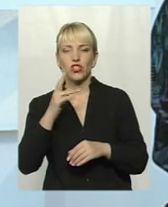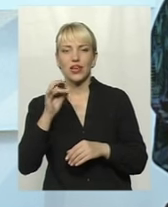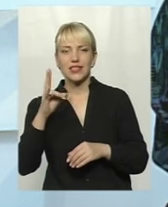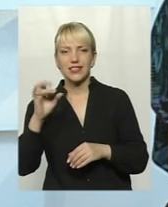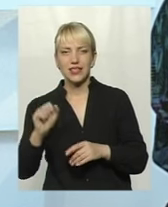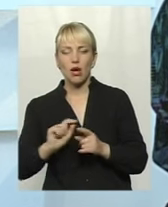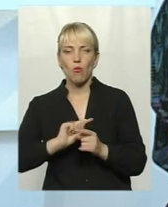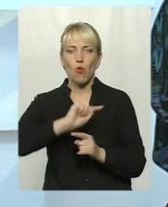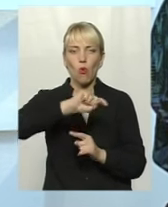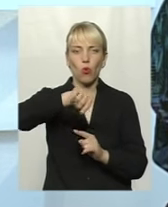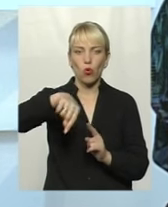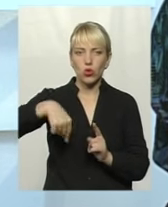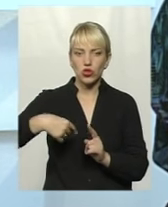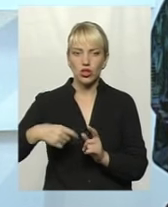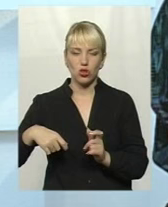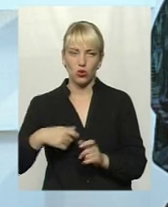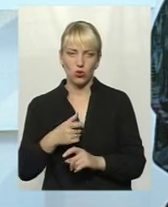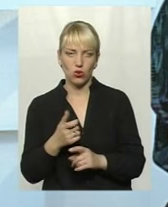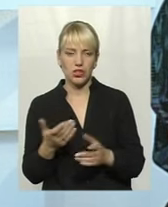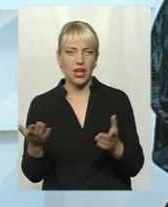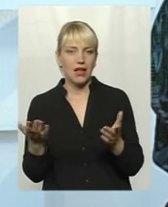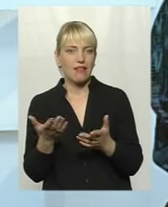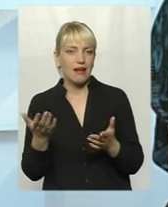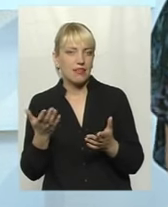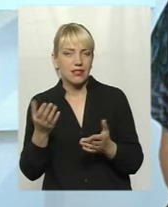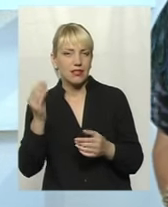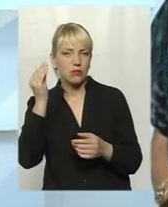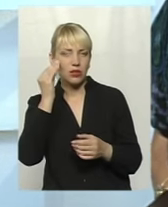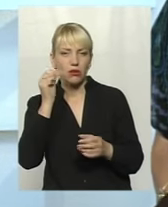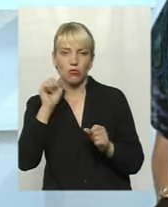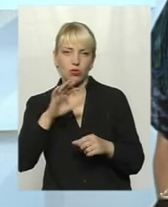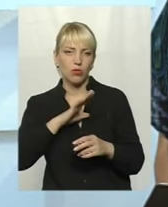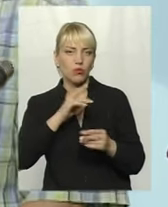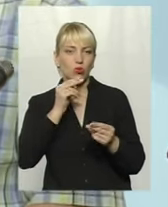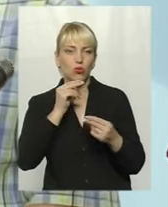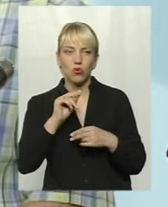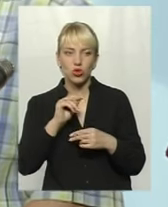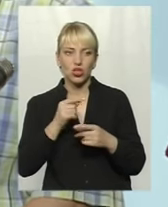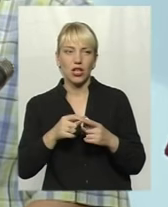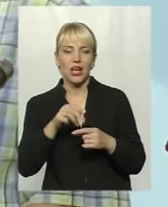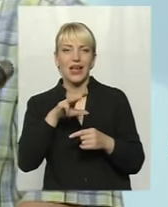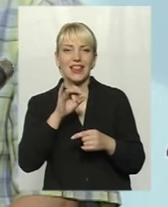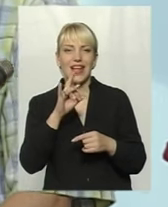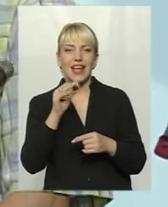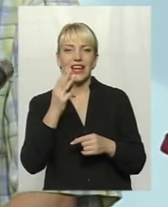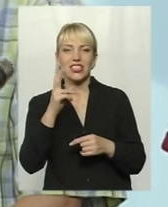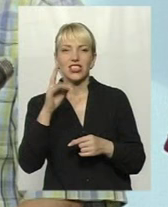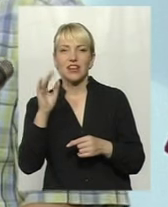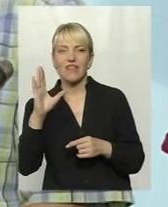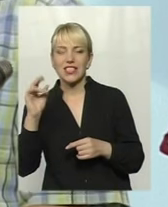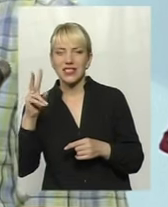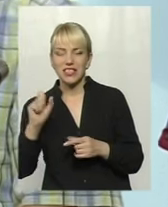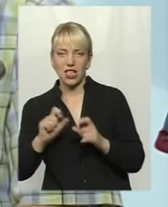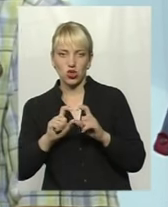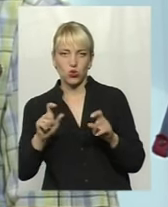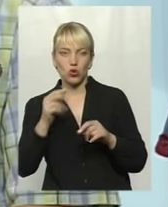було б залишити поки що на один рік Терешівецьку школу. І дітей туди возити. Крім того, які